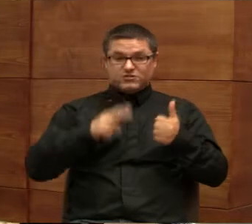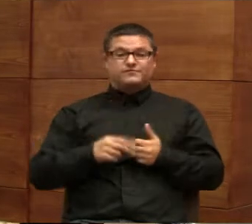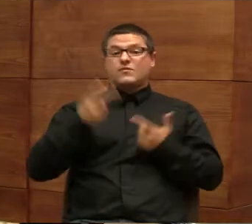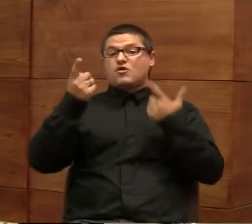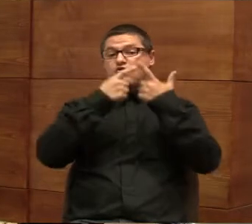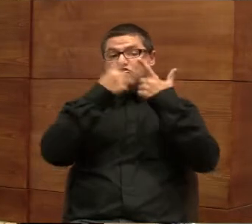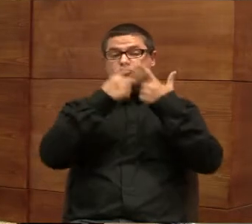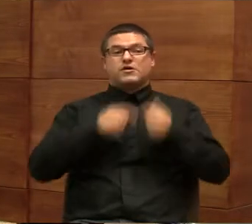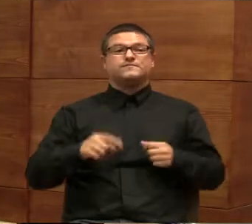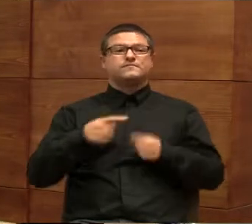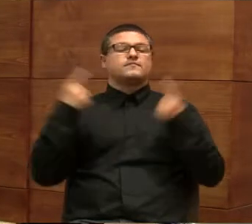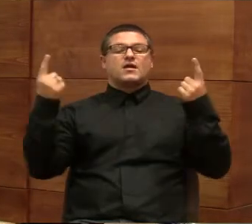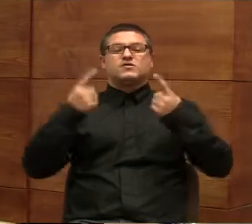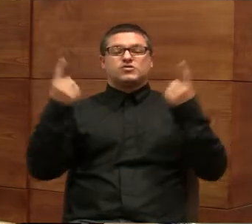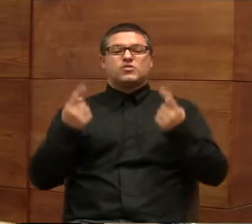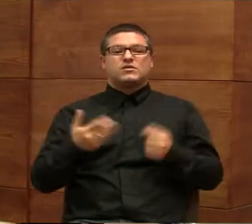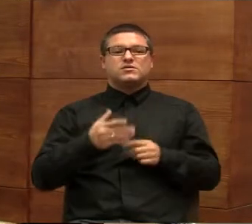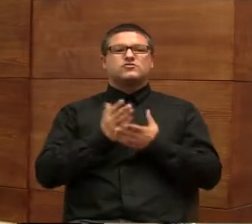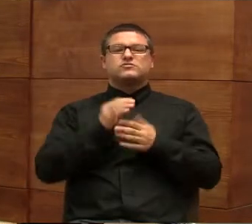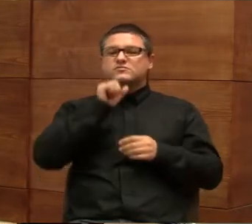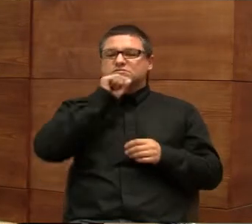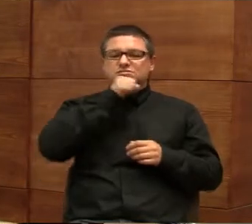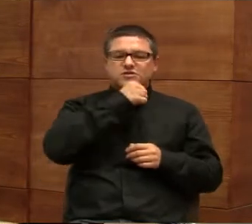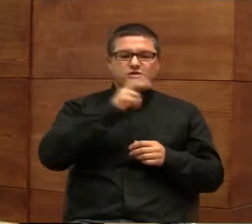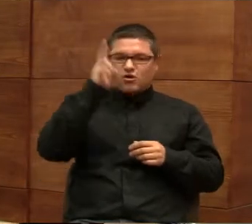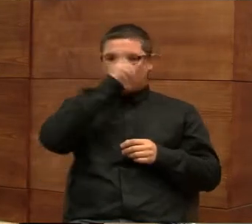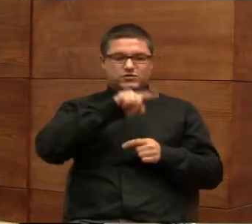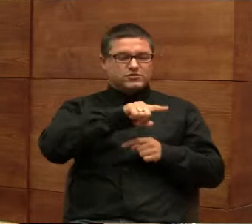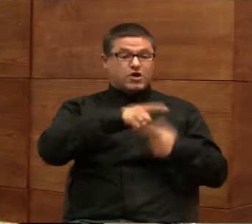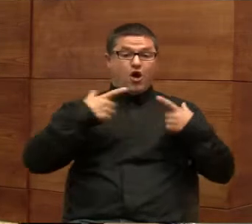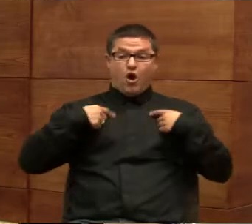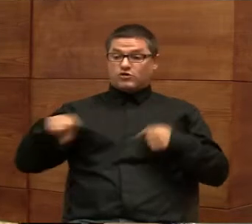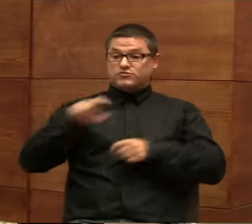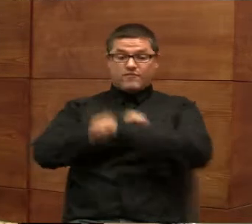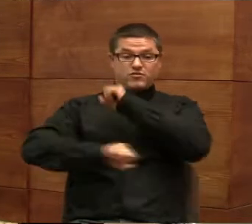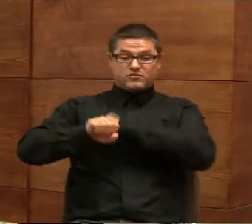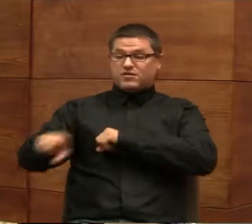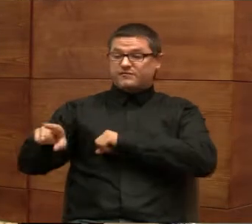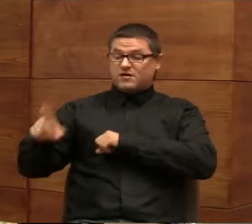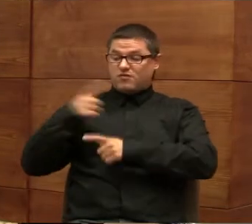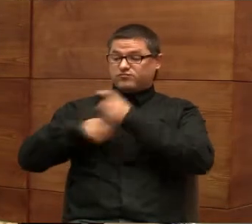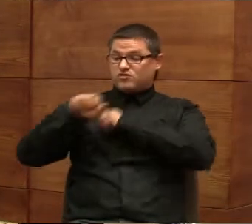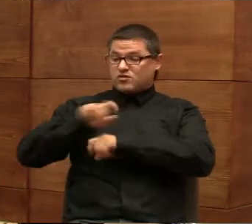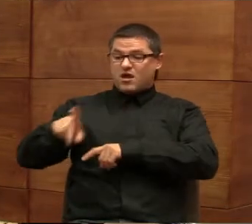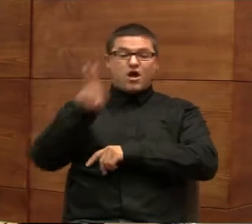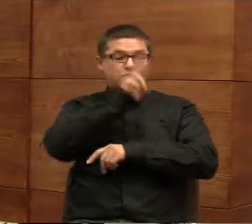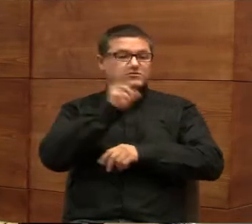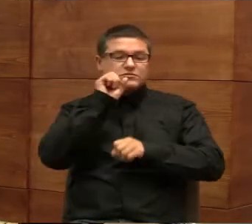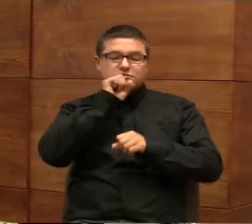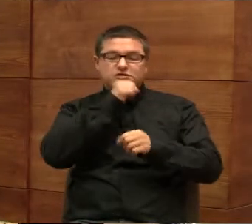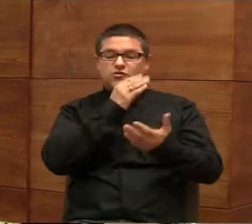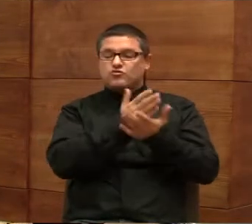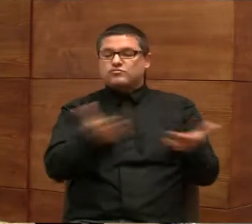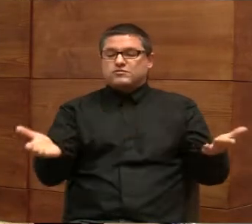i drugie sytuacja starzejących się rodziców takich osób niepełnosprawnych. Na przykładzie naszego